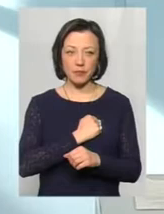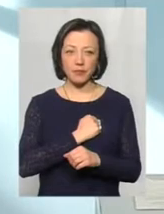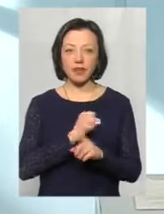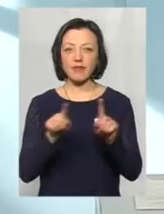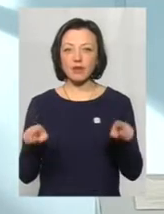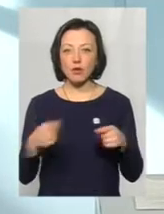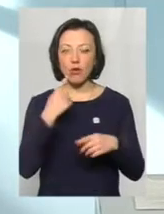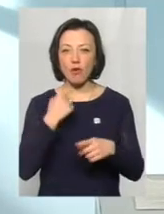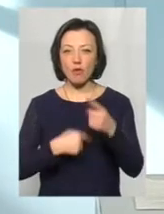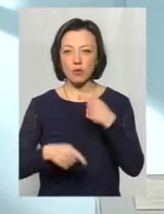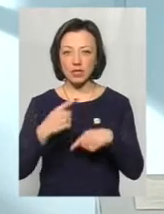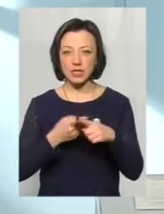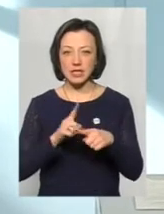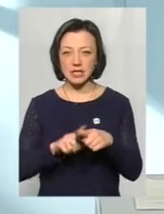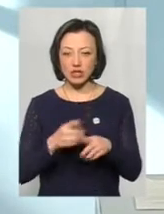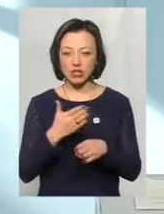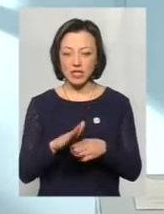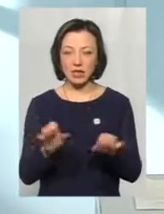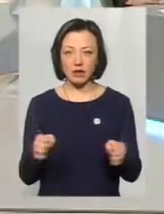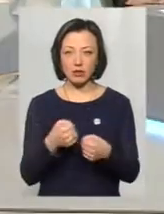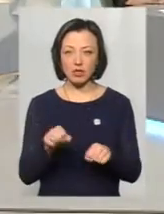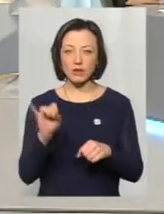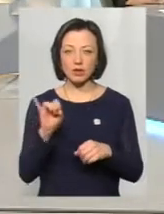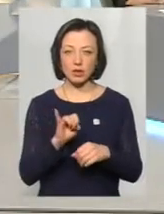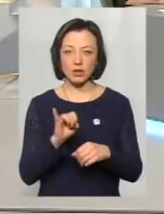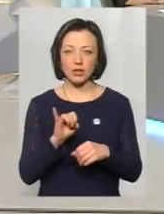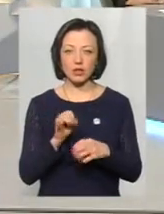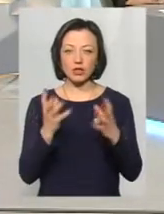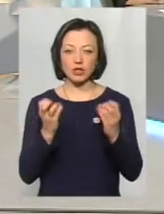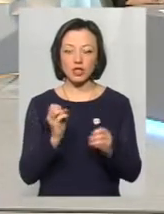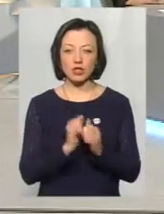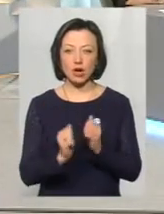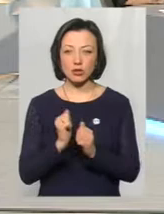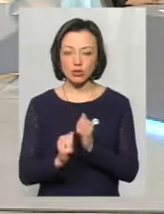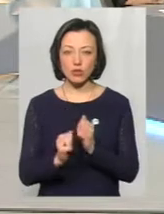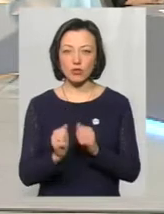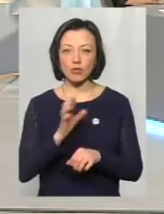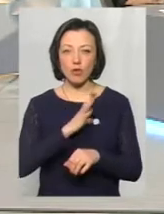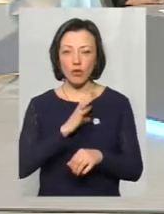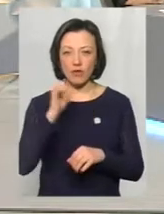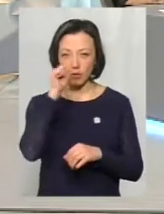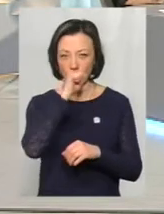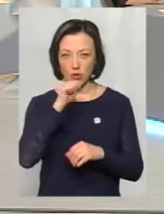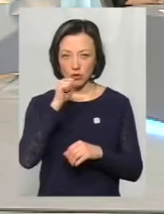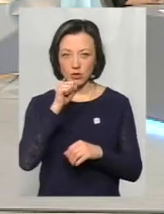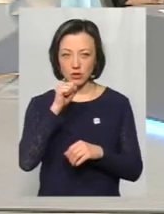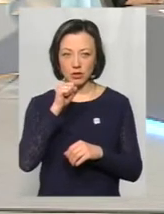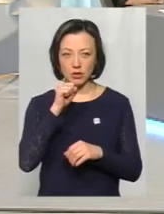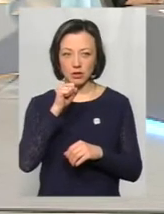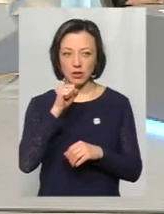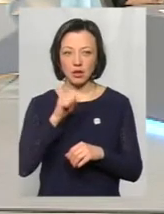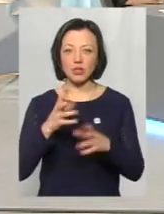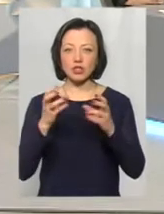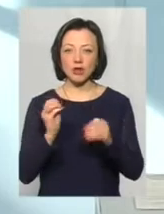відновити кровопостачання цих ділянок неможливо. І ще дуже часто було відмороження, хворіші отримують